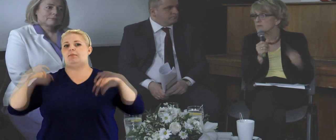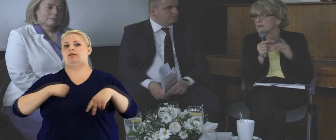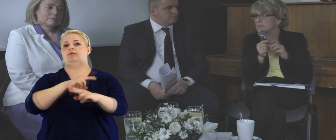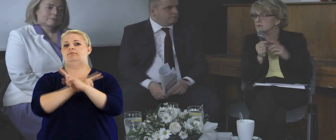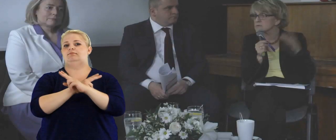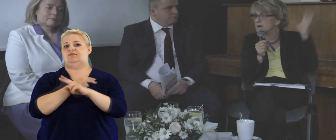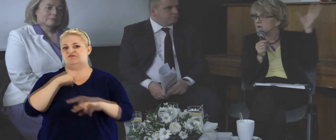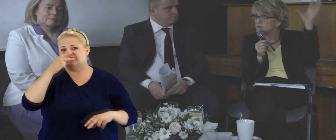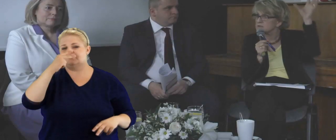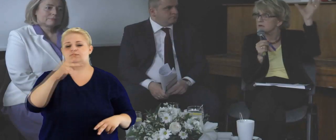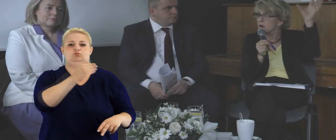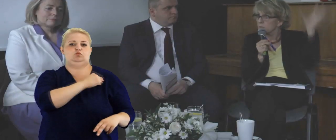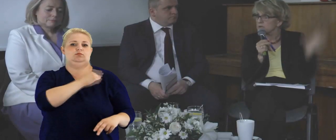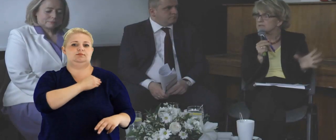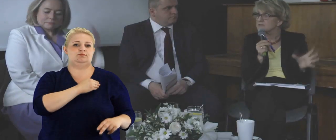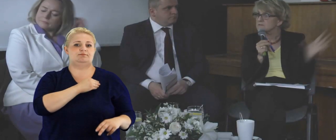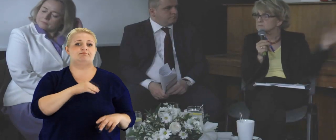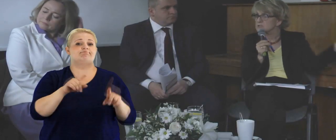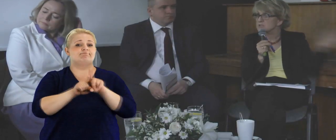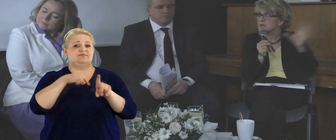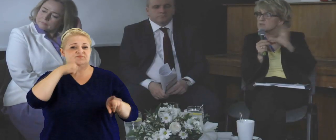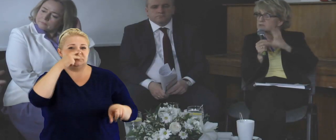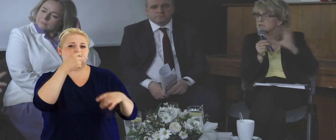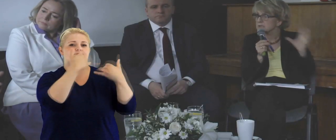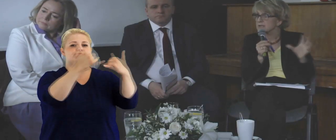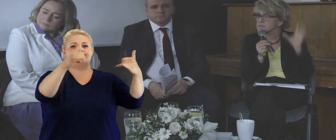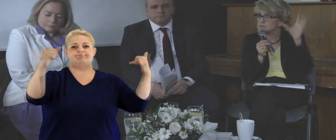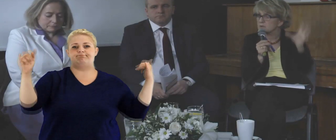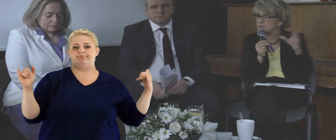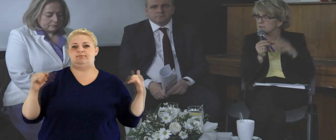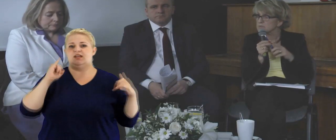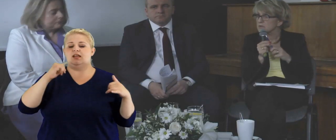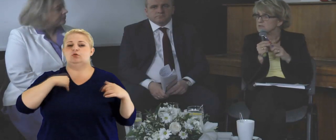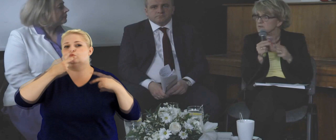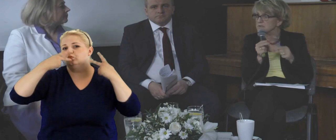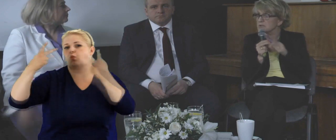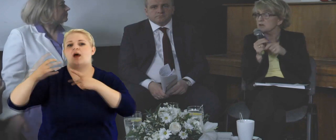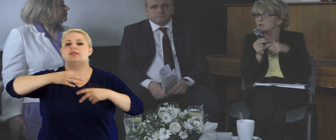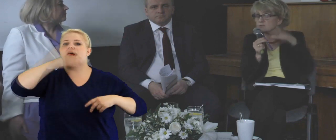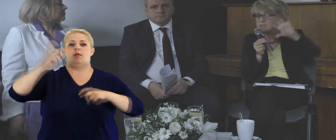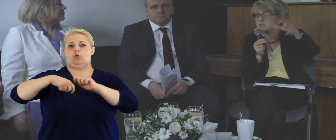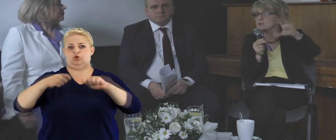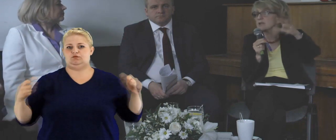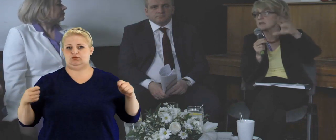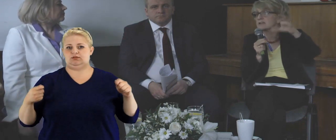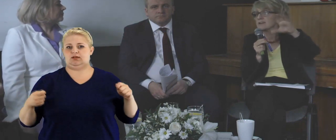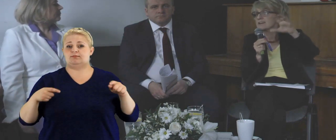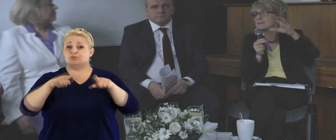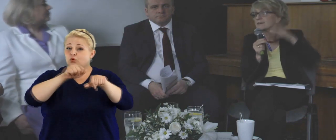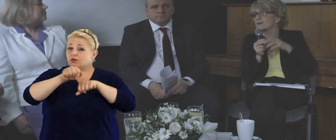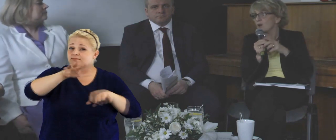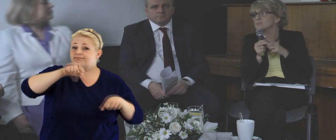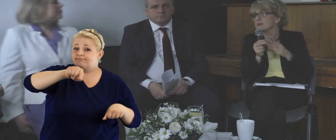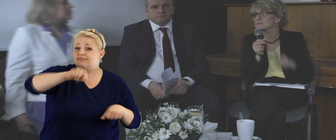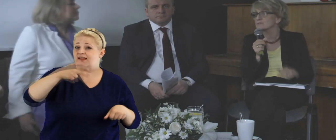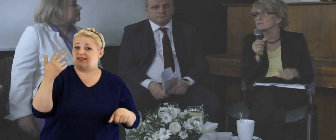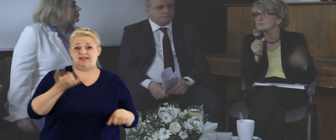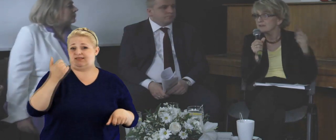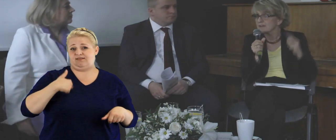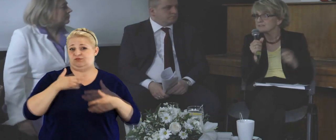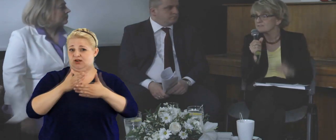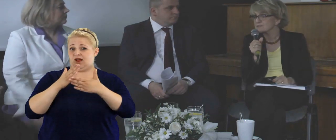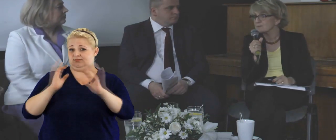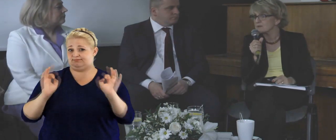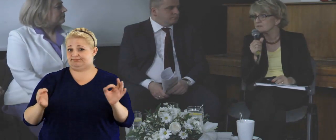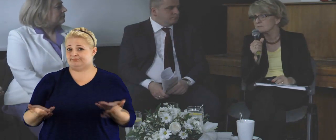członkowie parlamentu zachować obiektywizm, dostrzegać różne interesy i szukać najlepszych rozwiązań. I tu się zaczyna ten taki obszar, z